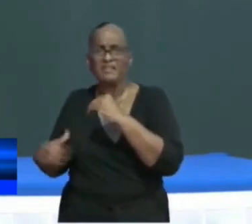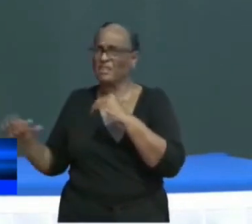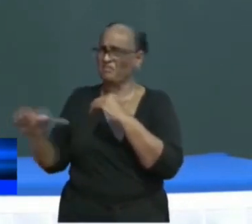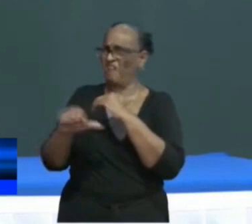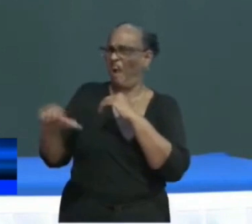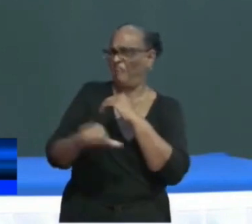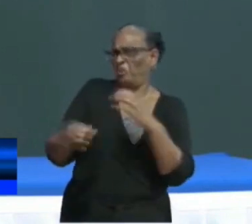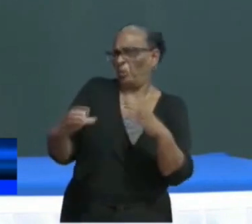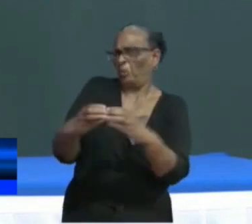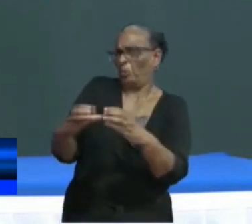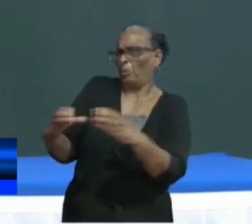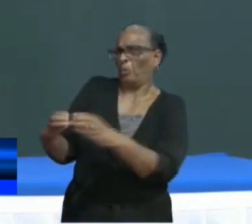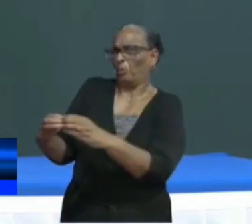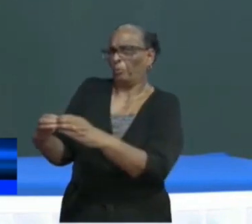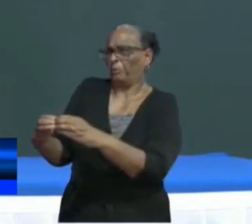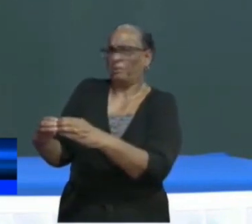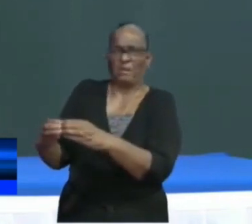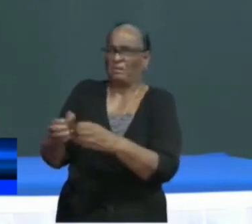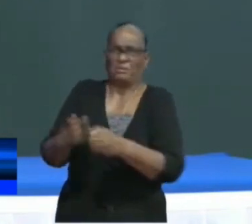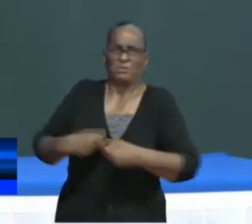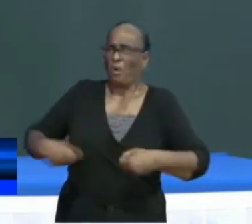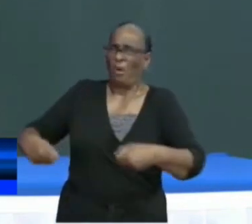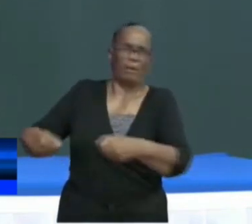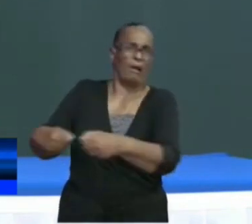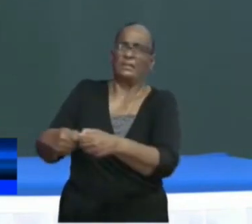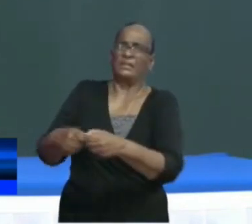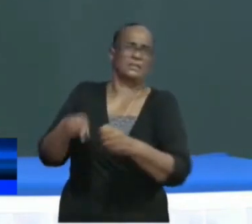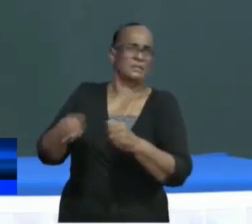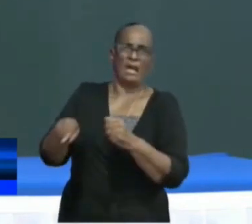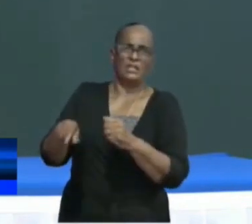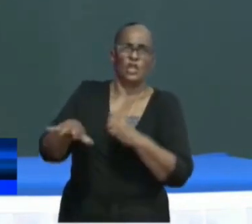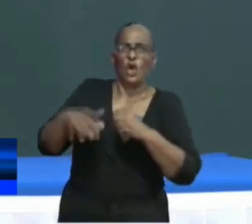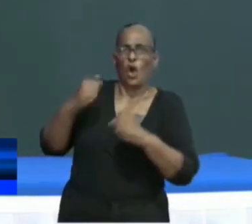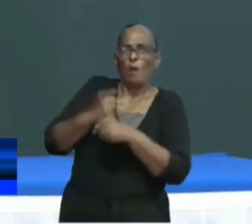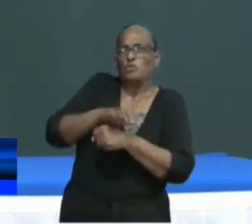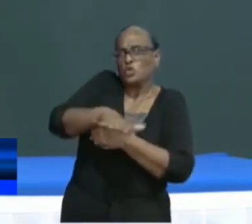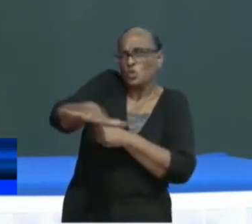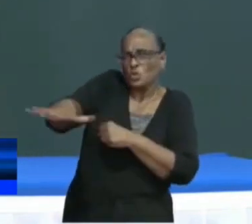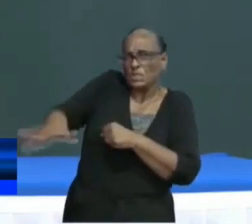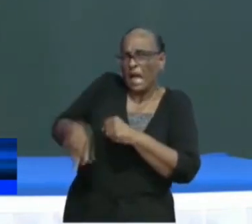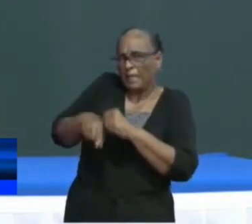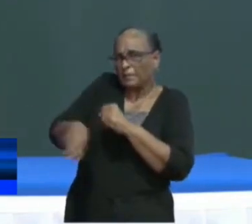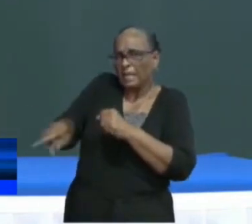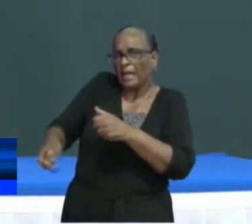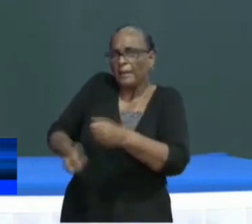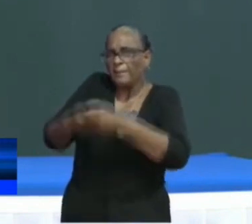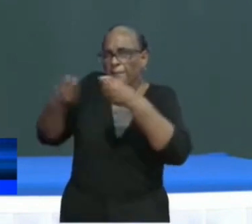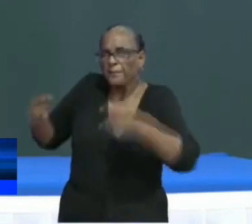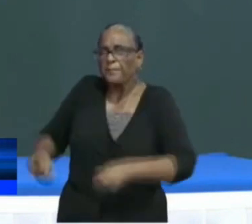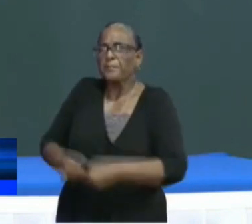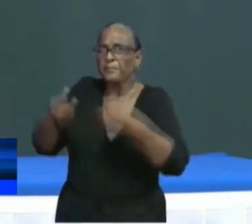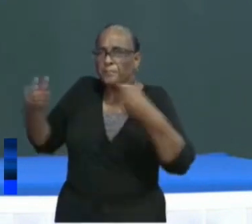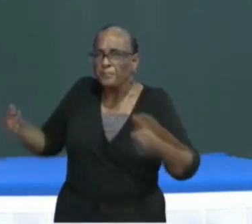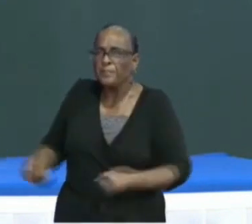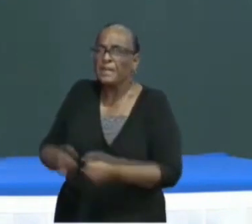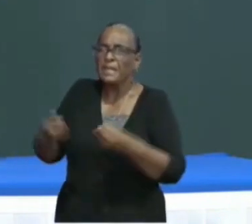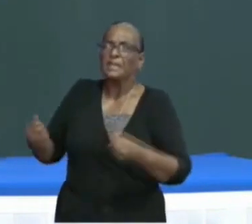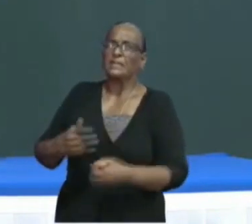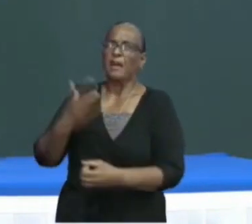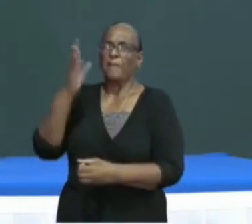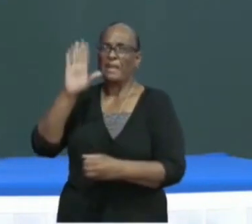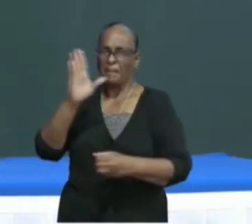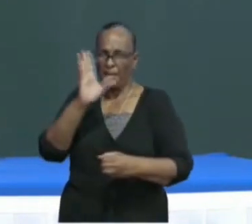Council. Dat is een orgaan die op sociaal gebied bezig is met de Braziliaanse